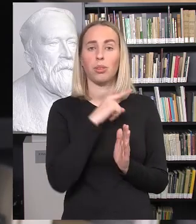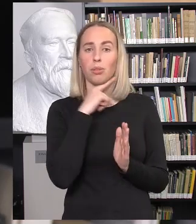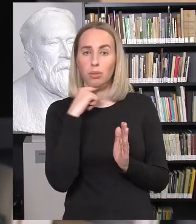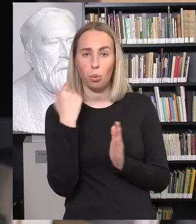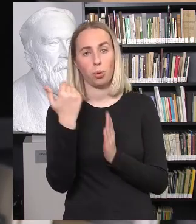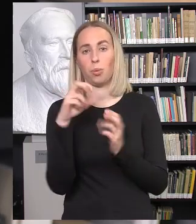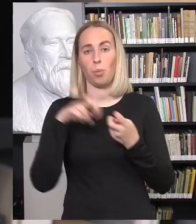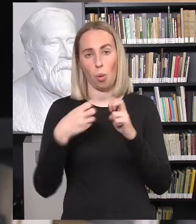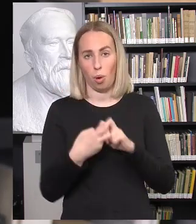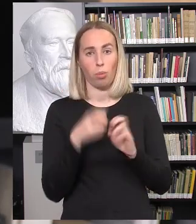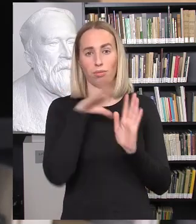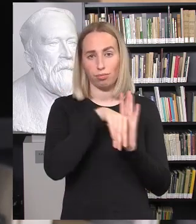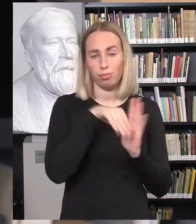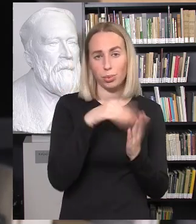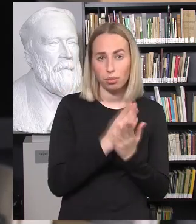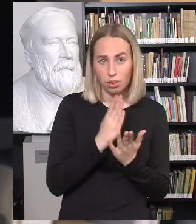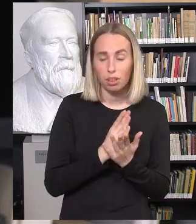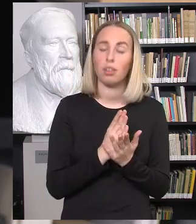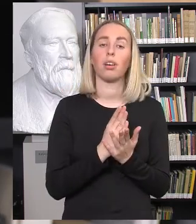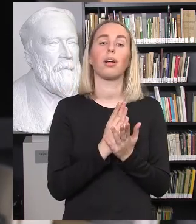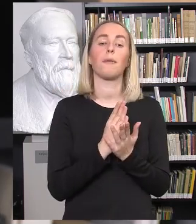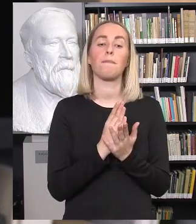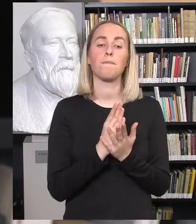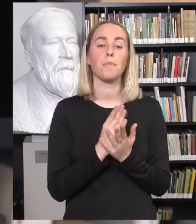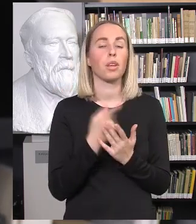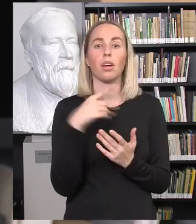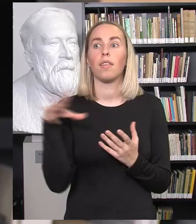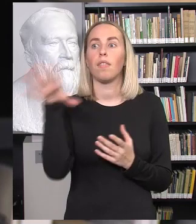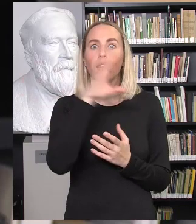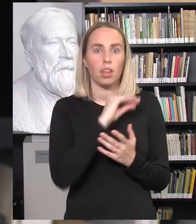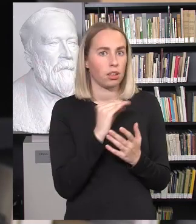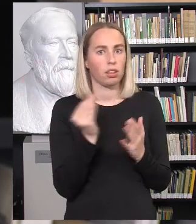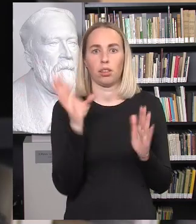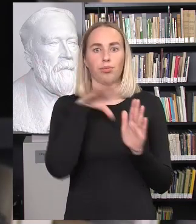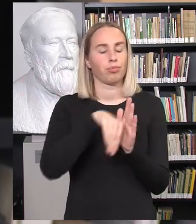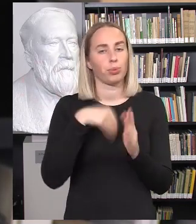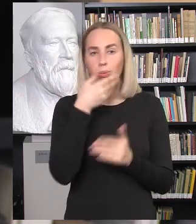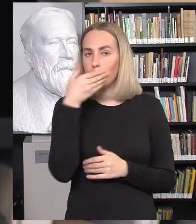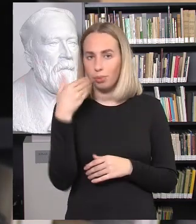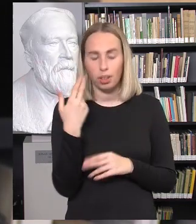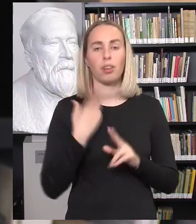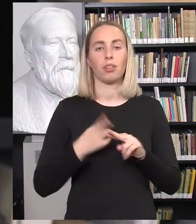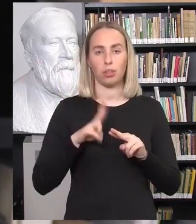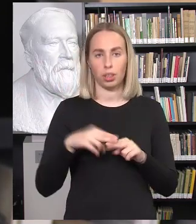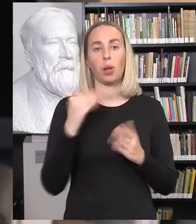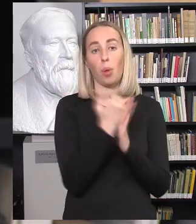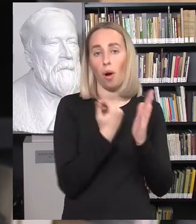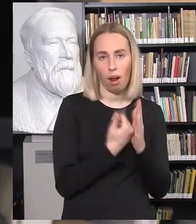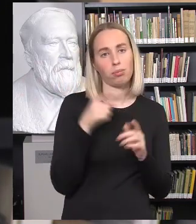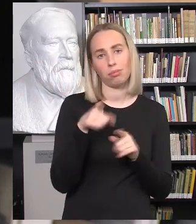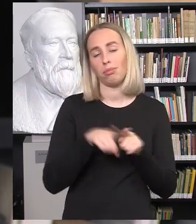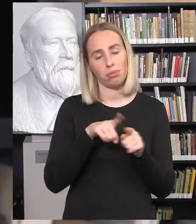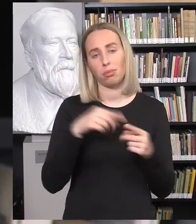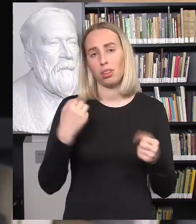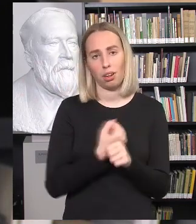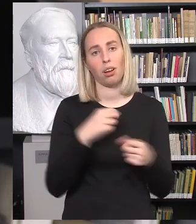priepė, na, na, visų esminių tokių dalykų. Ir poreikis atsirado, na, atnaunant programą, atnaunti ir šitą, kad